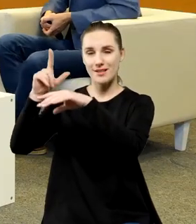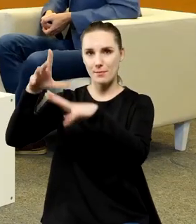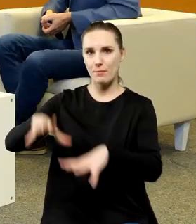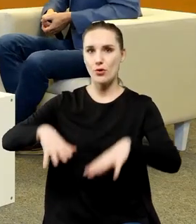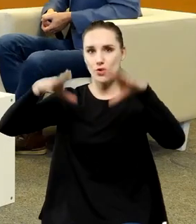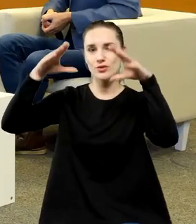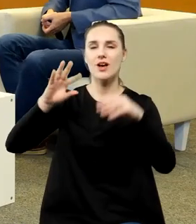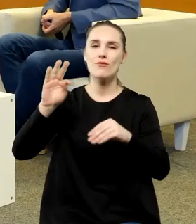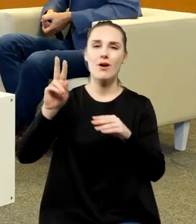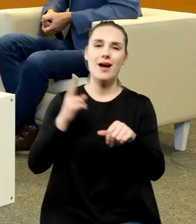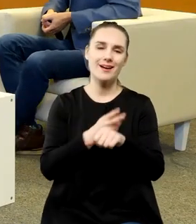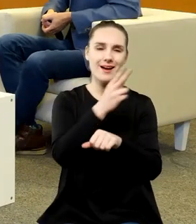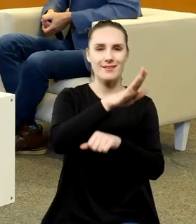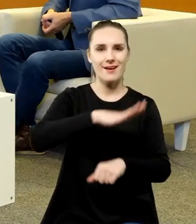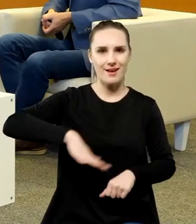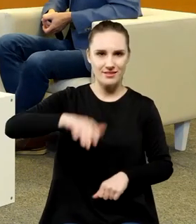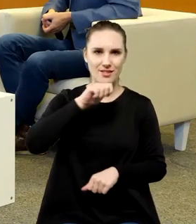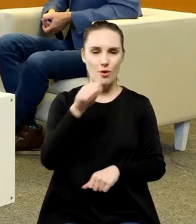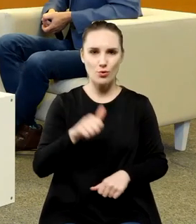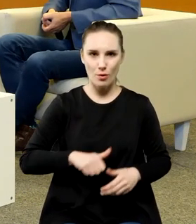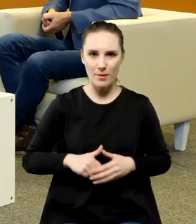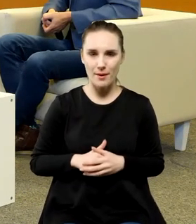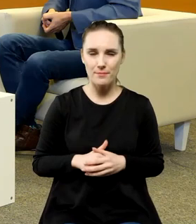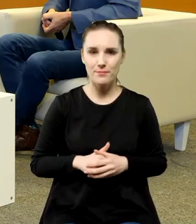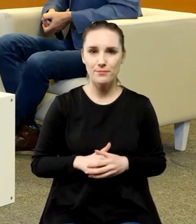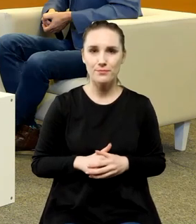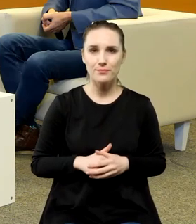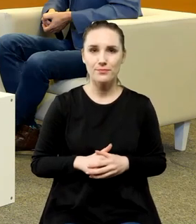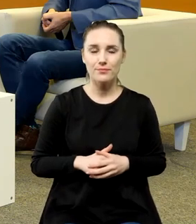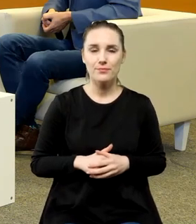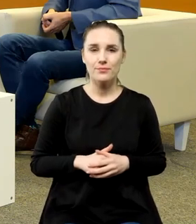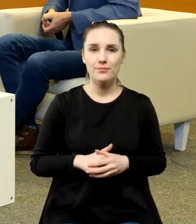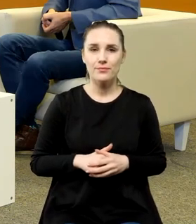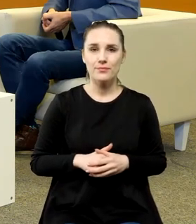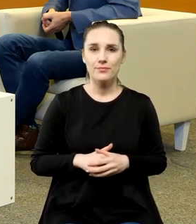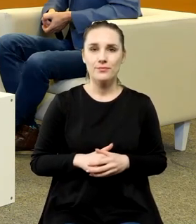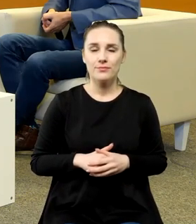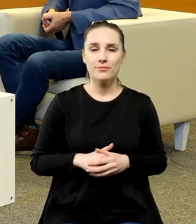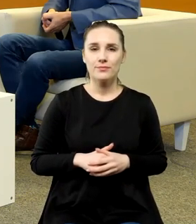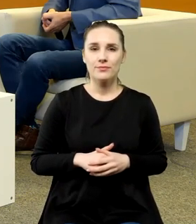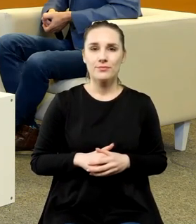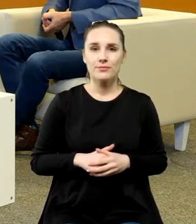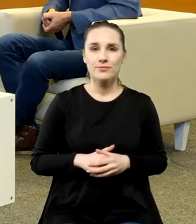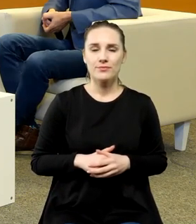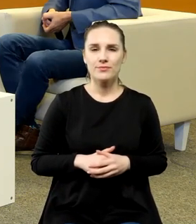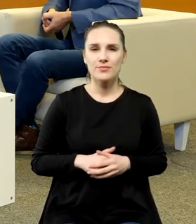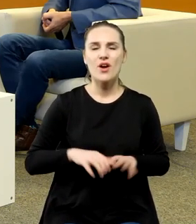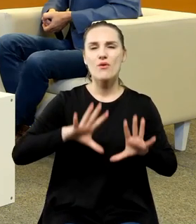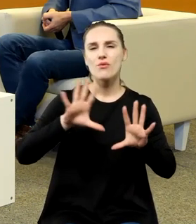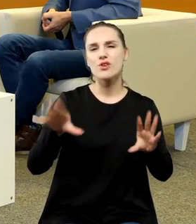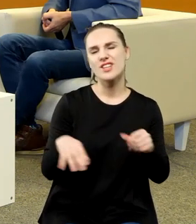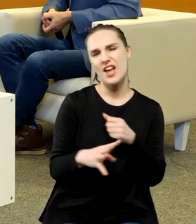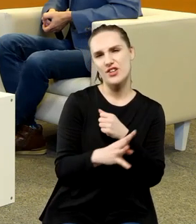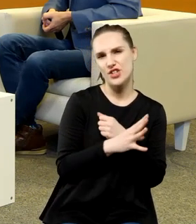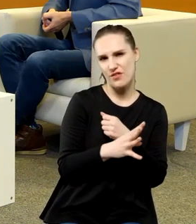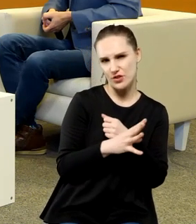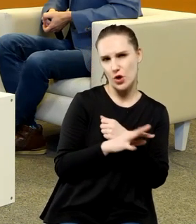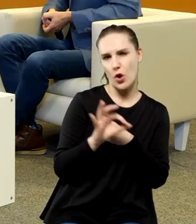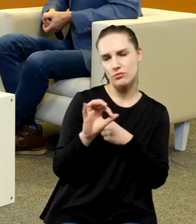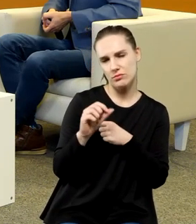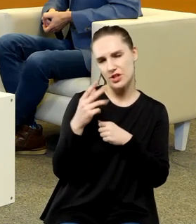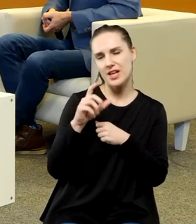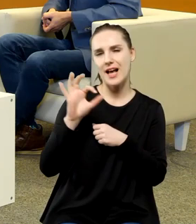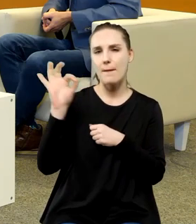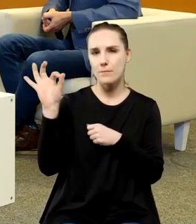już tej europejskiej mianowicie te wszystkie czy dziewięćdziesiąt parę procent adnotacji w